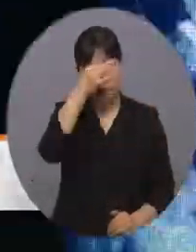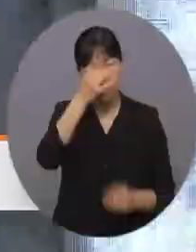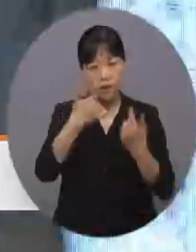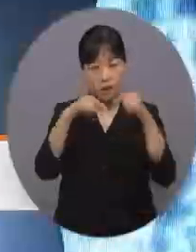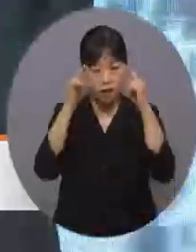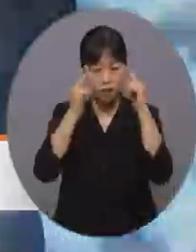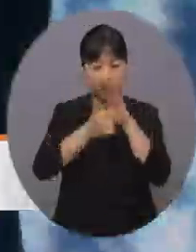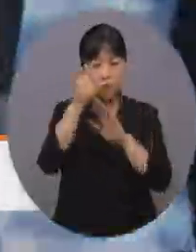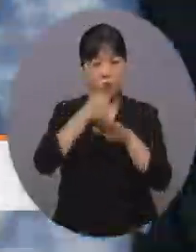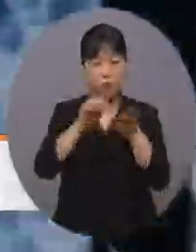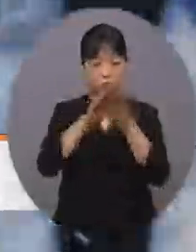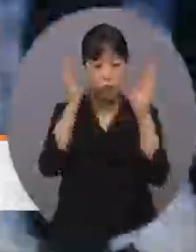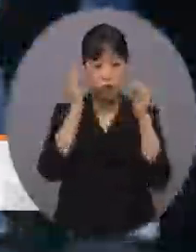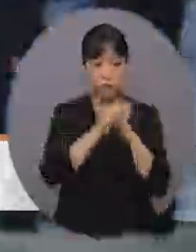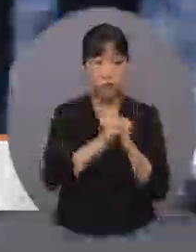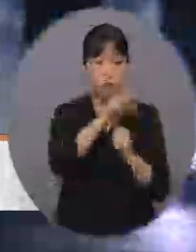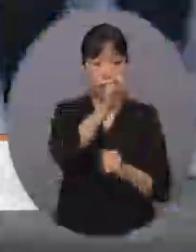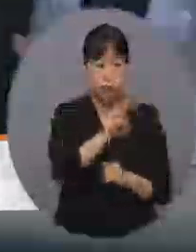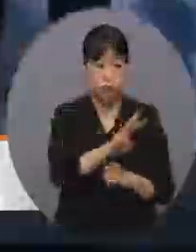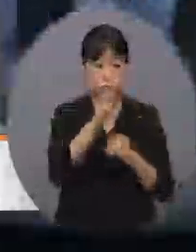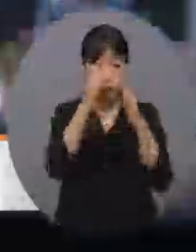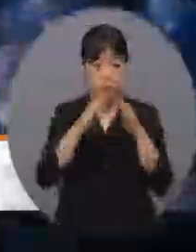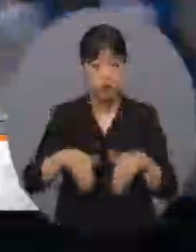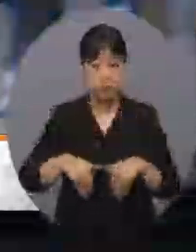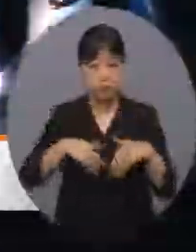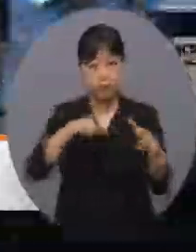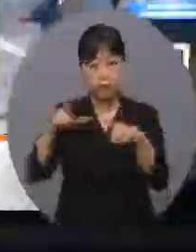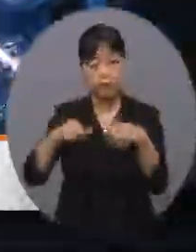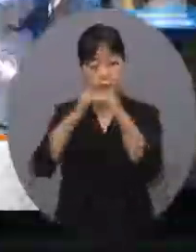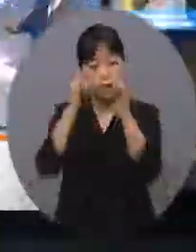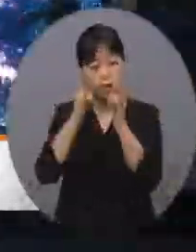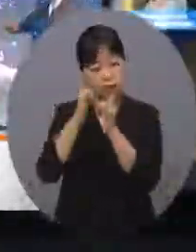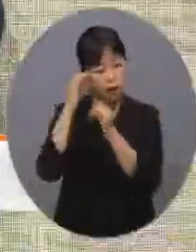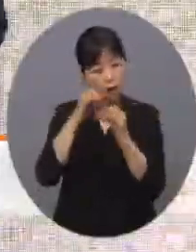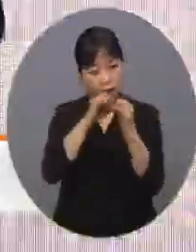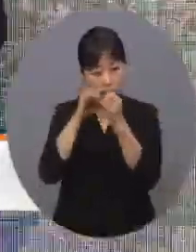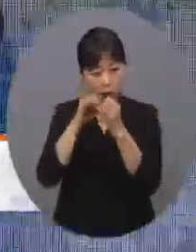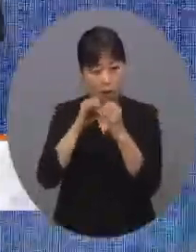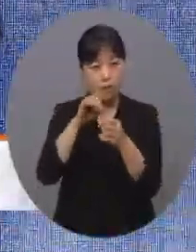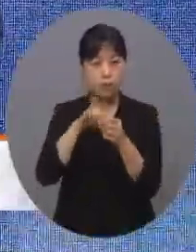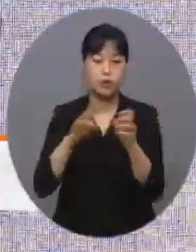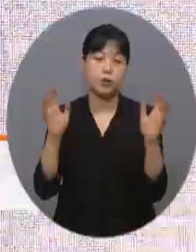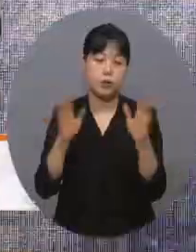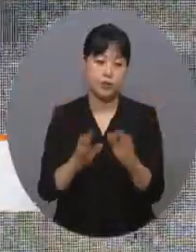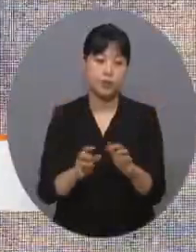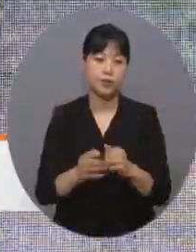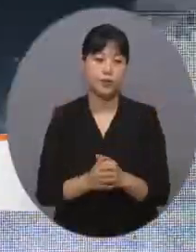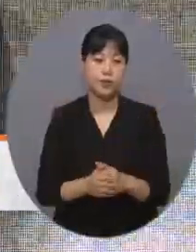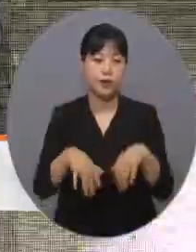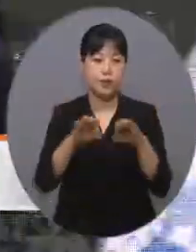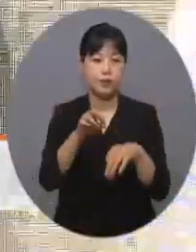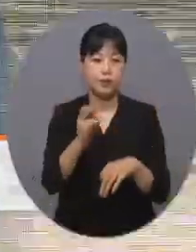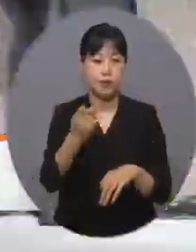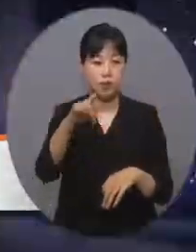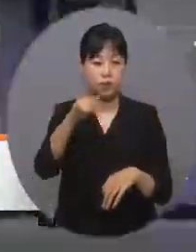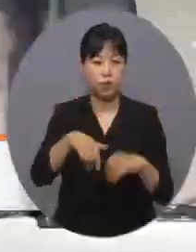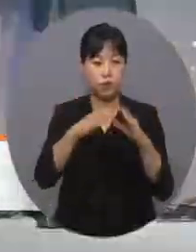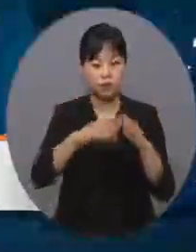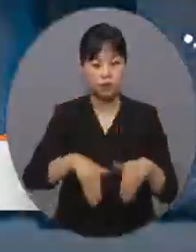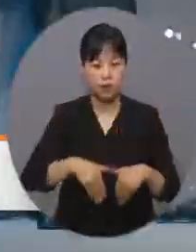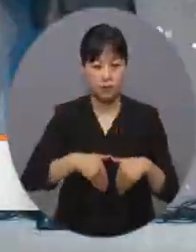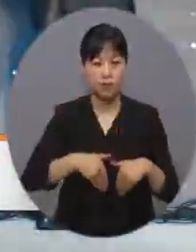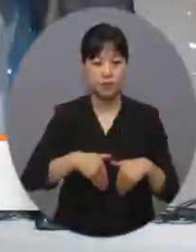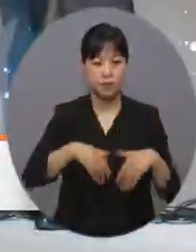광주, 전남 지역사회 뜻을 모으기 위한 자리를 가졌습니다. 이 자리에는 김영록 전남도지사와